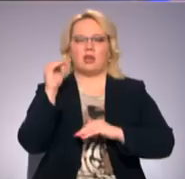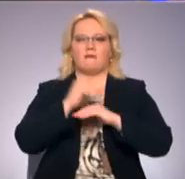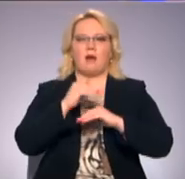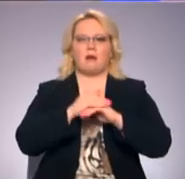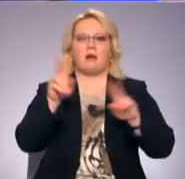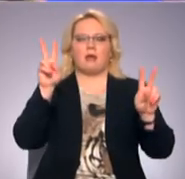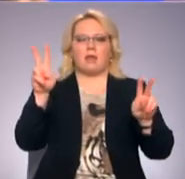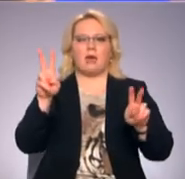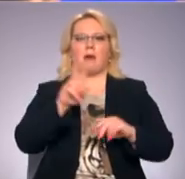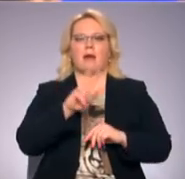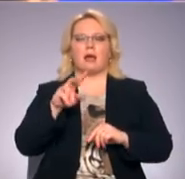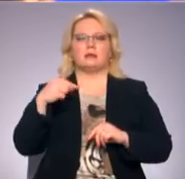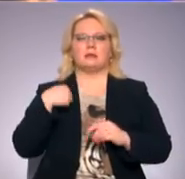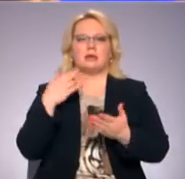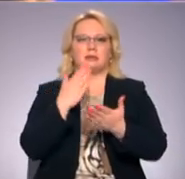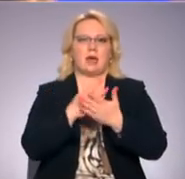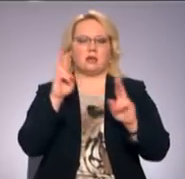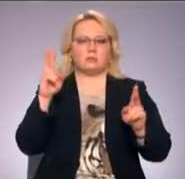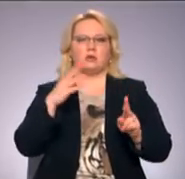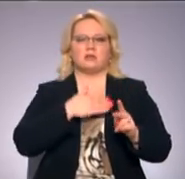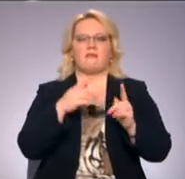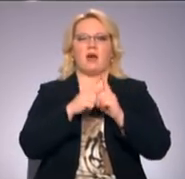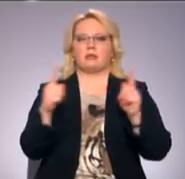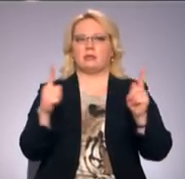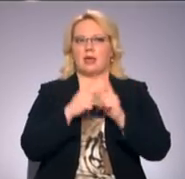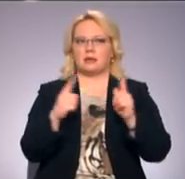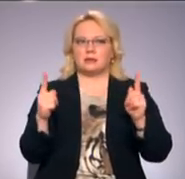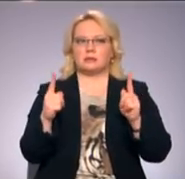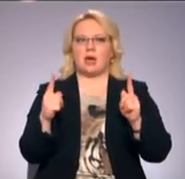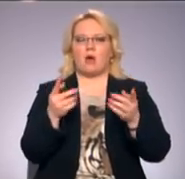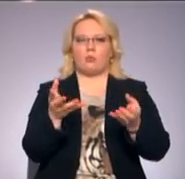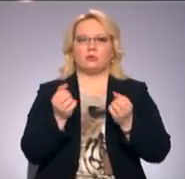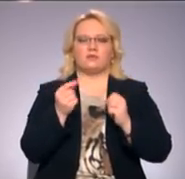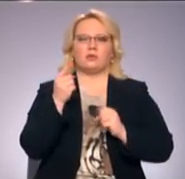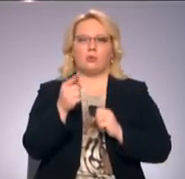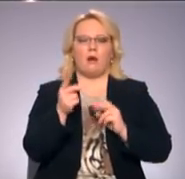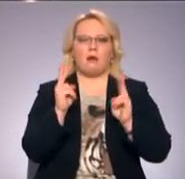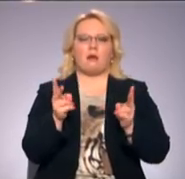tēma ir, kas es esmu. Savā tekstā es uzsveru to, ka